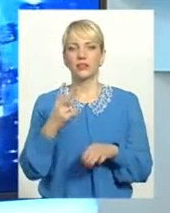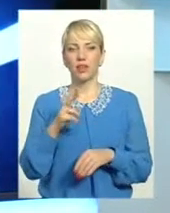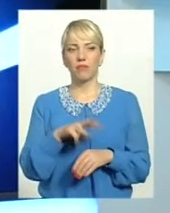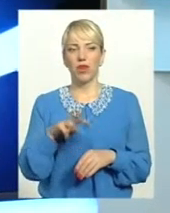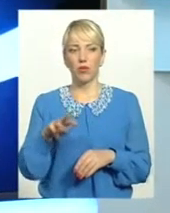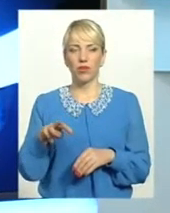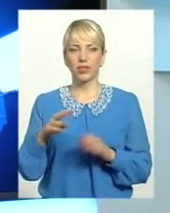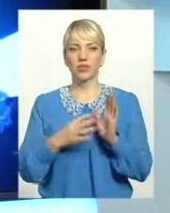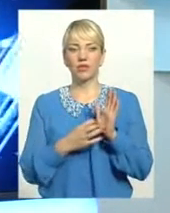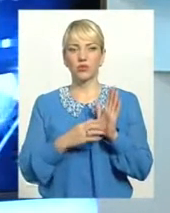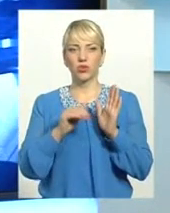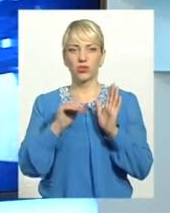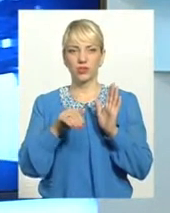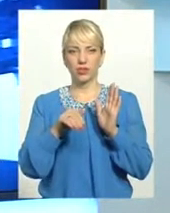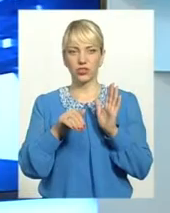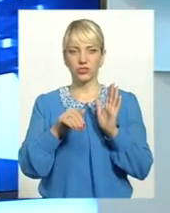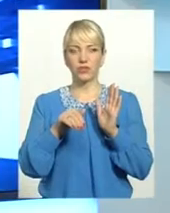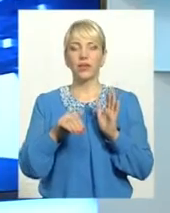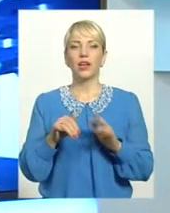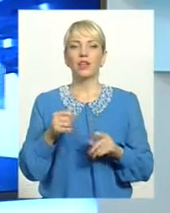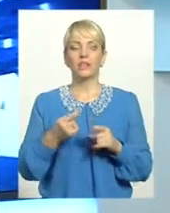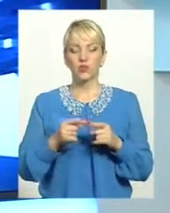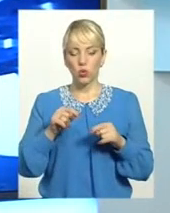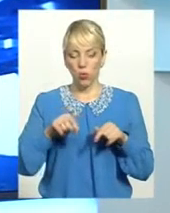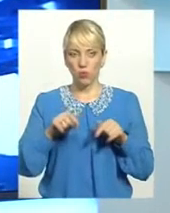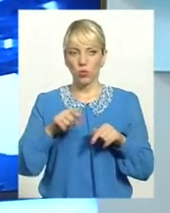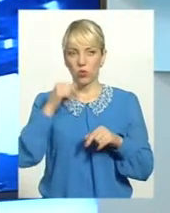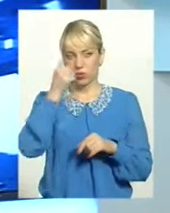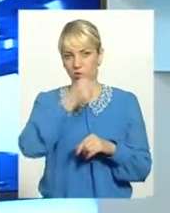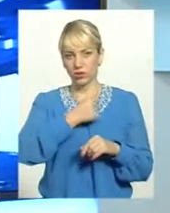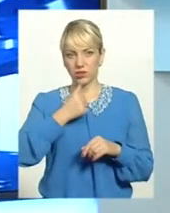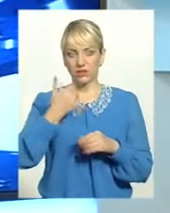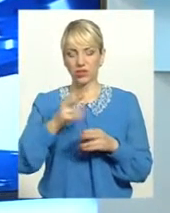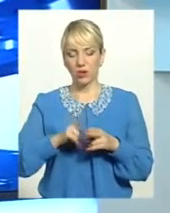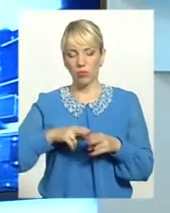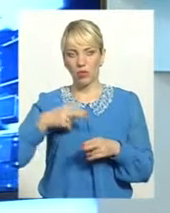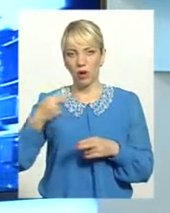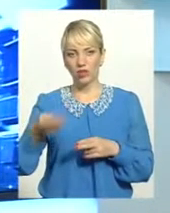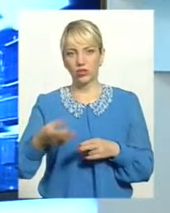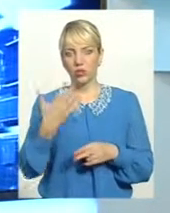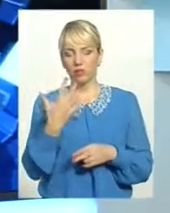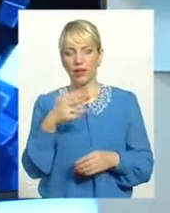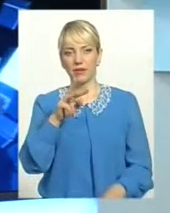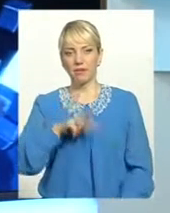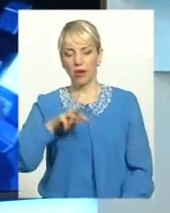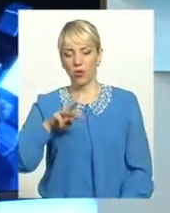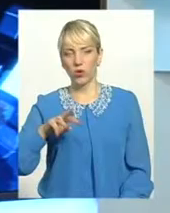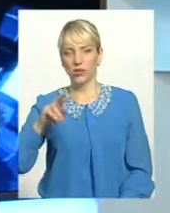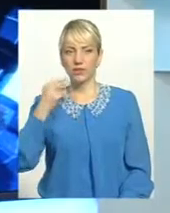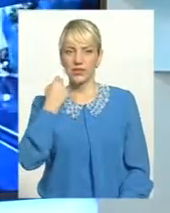тисяч. Вже в цьому році погашено 5 мільйонів гривень